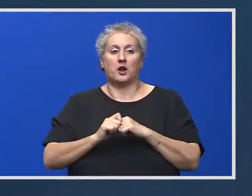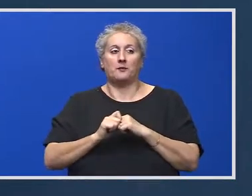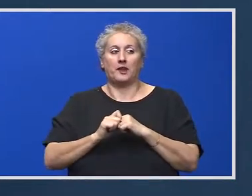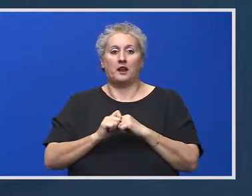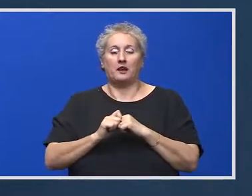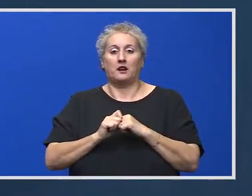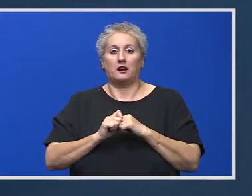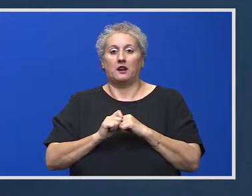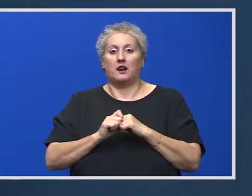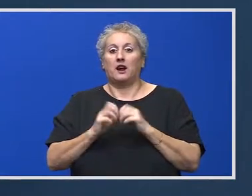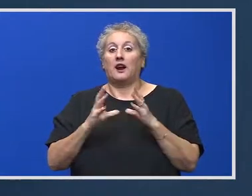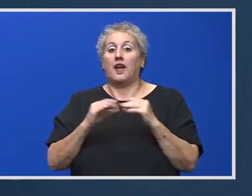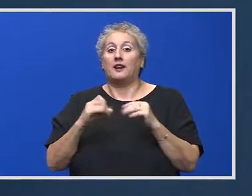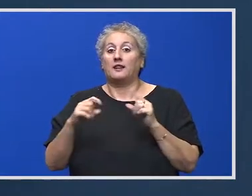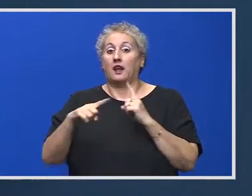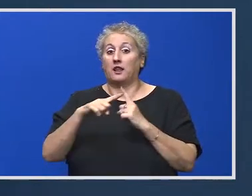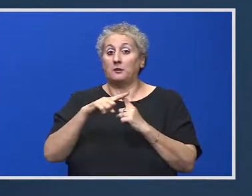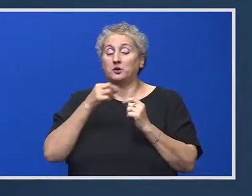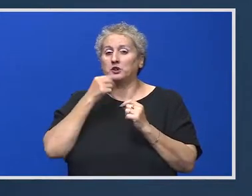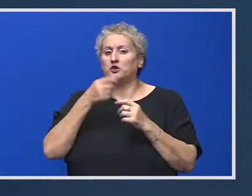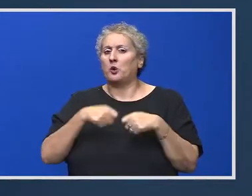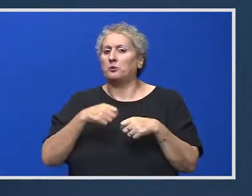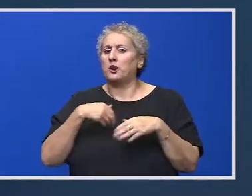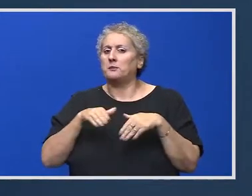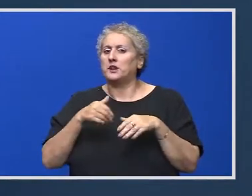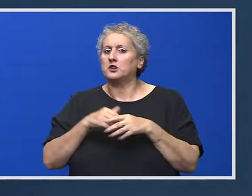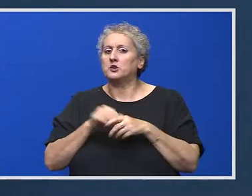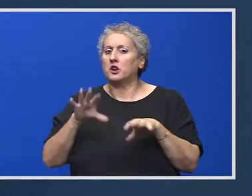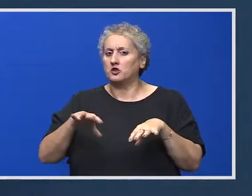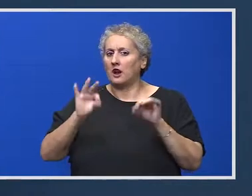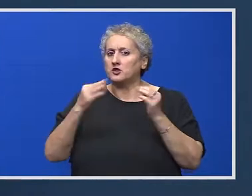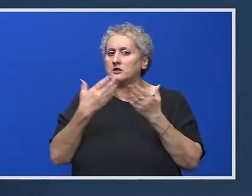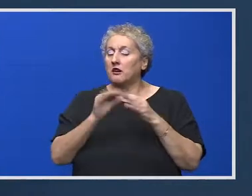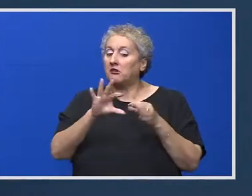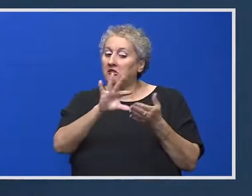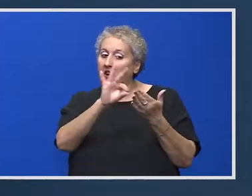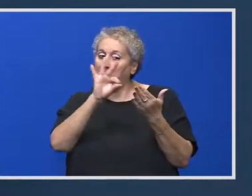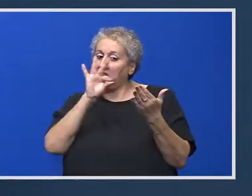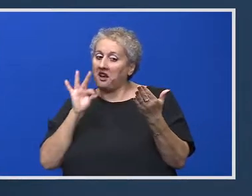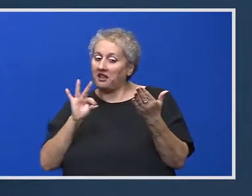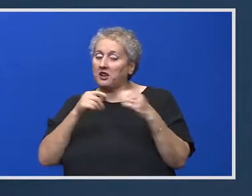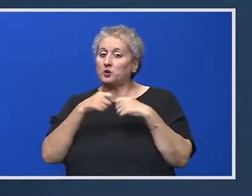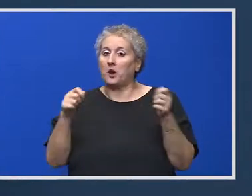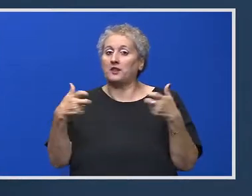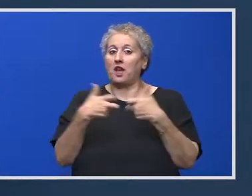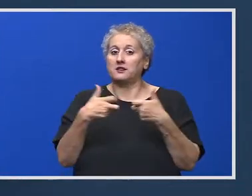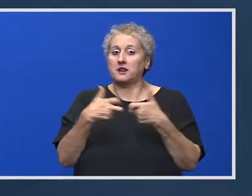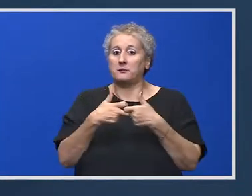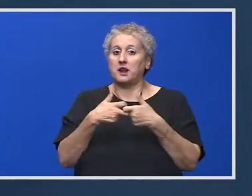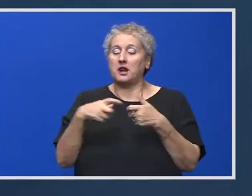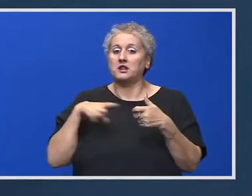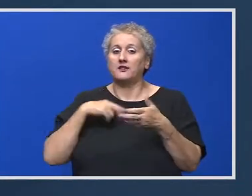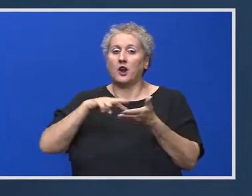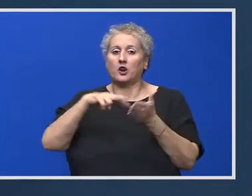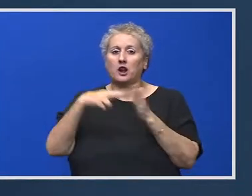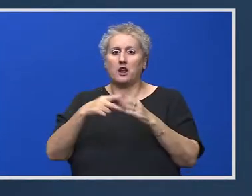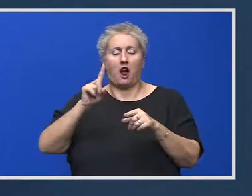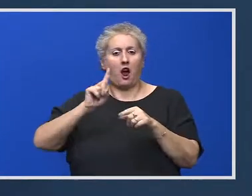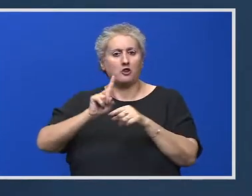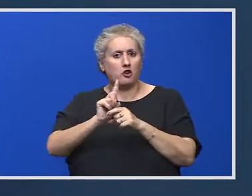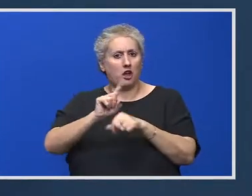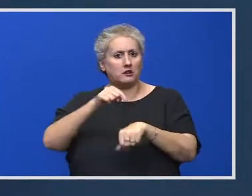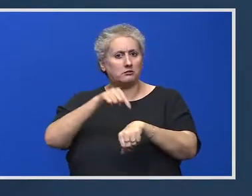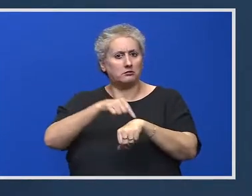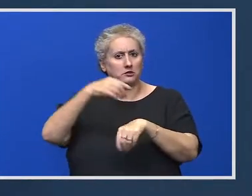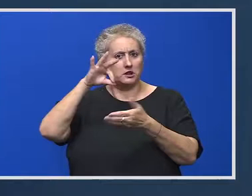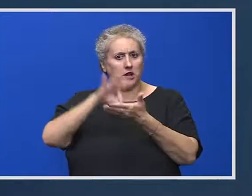Cătălina Mănoiu, Realitatea Plus. Domnule Ministru, de ce ați ales această variantă ca toate examenele să fie organizate în aceea zi